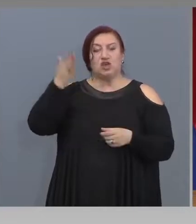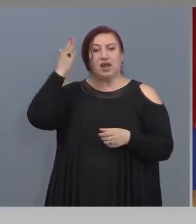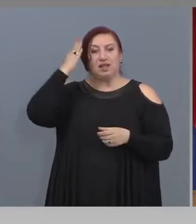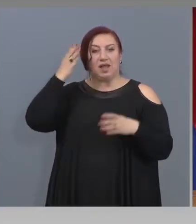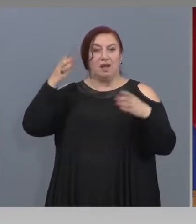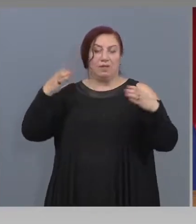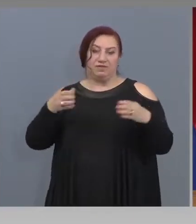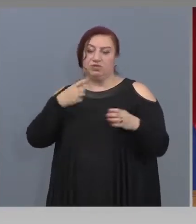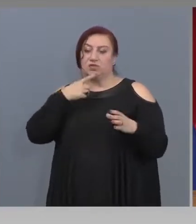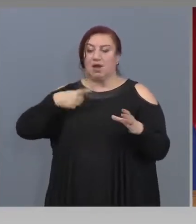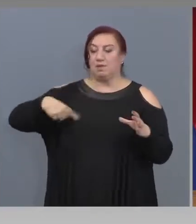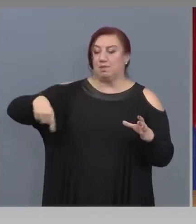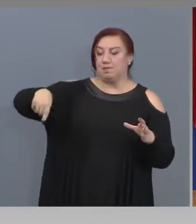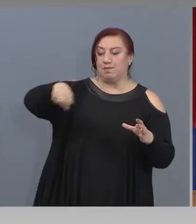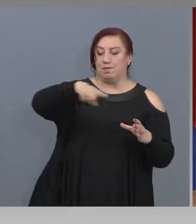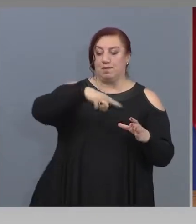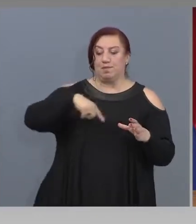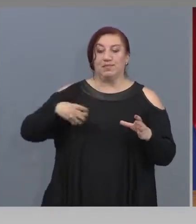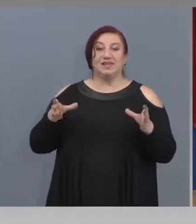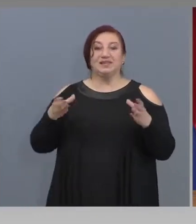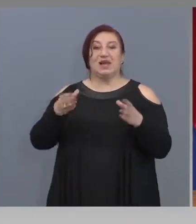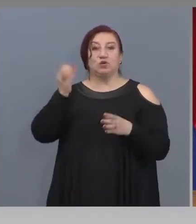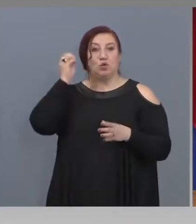целият сектор култура и изкуства.